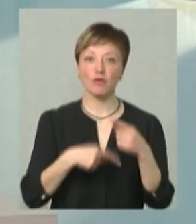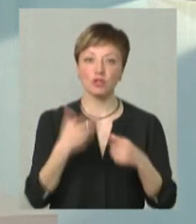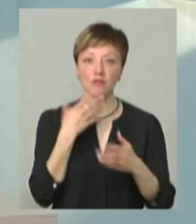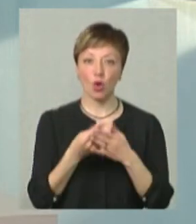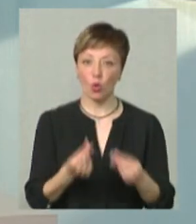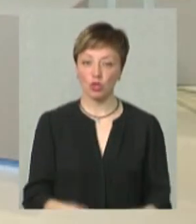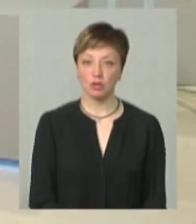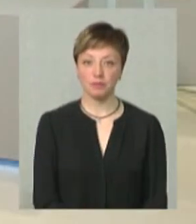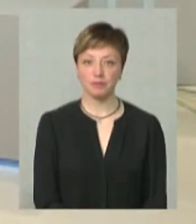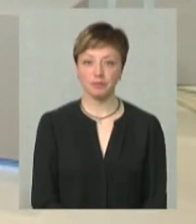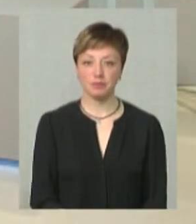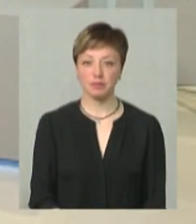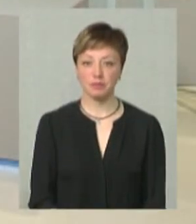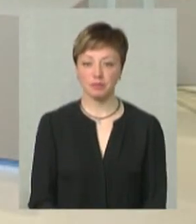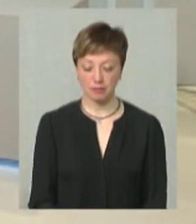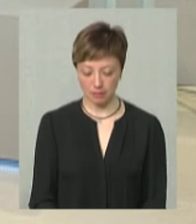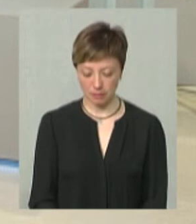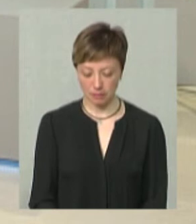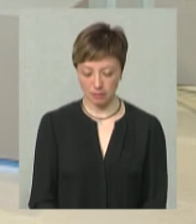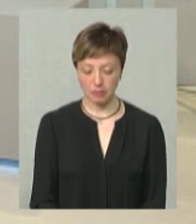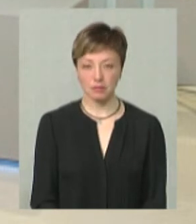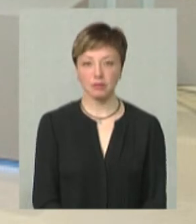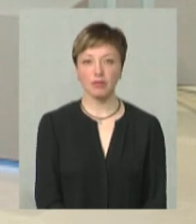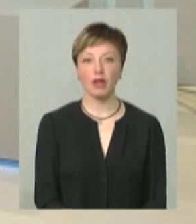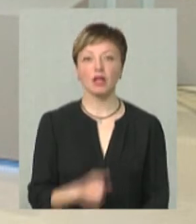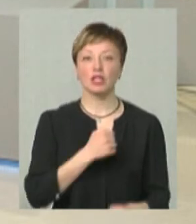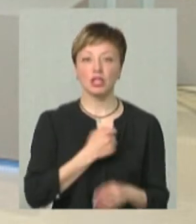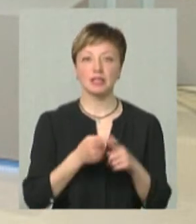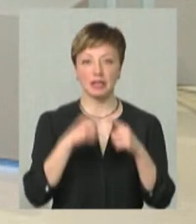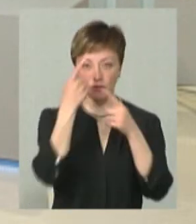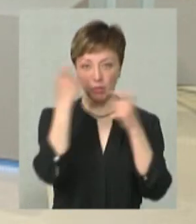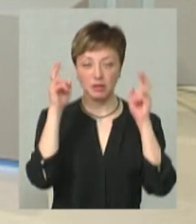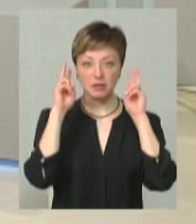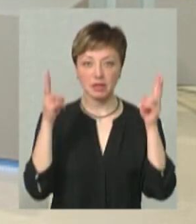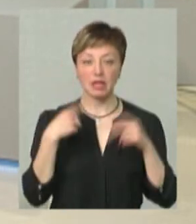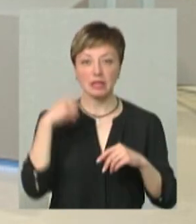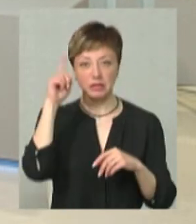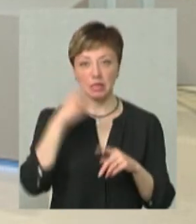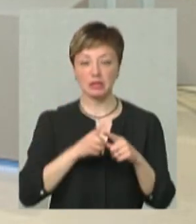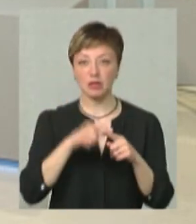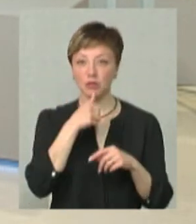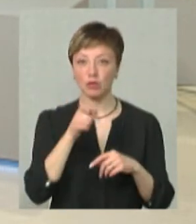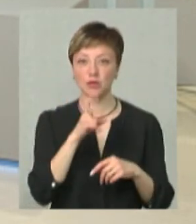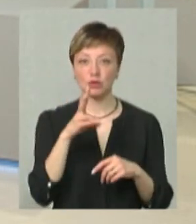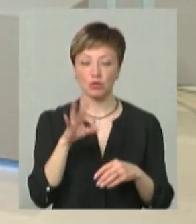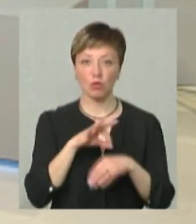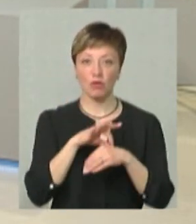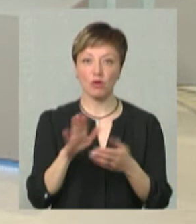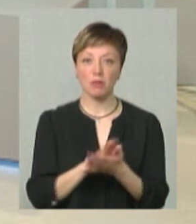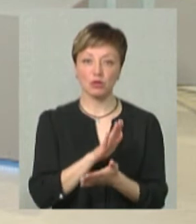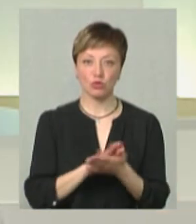свої кошти? Цього я, на жаль, цією інформацією не володію. І, наскільки я знаю, це пробне ЗНО проводилося